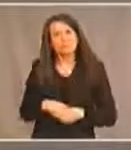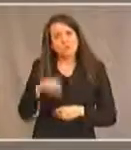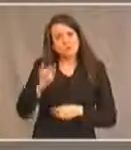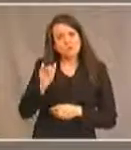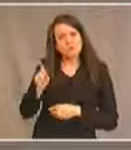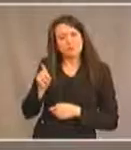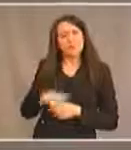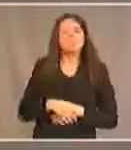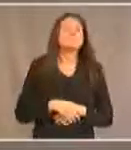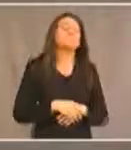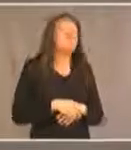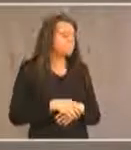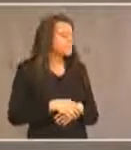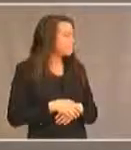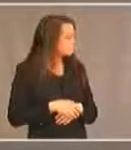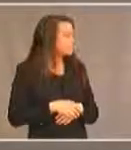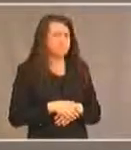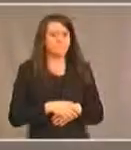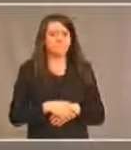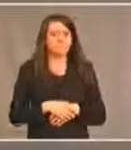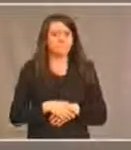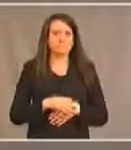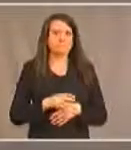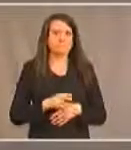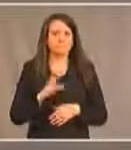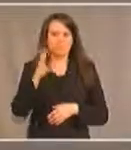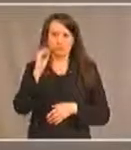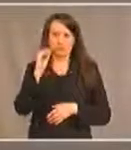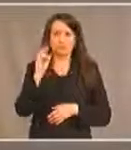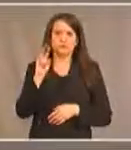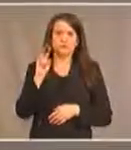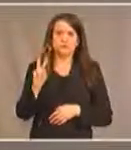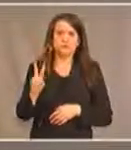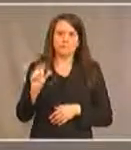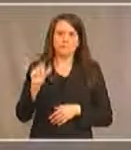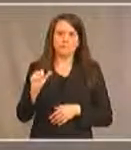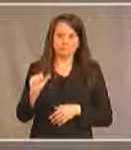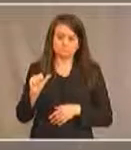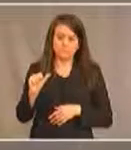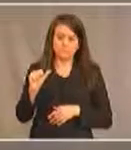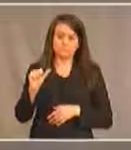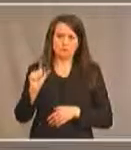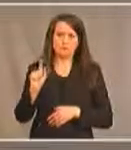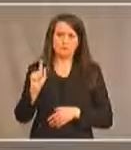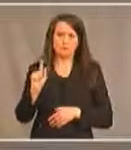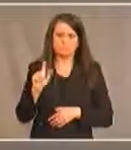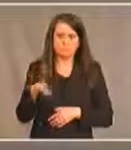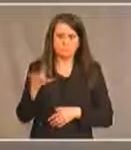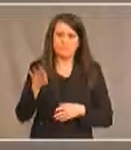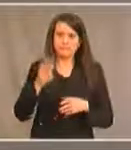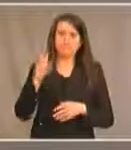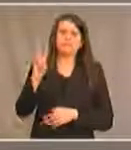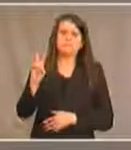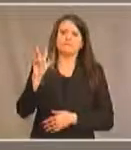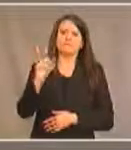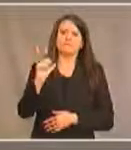information? Je vais répondre en deux temps.